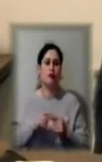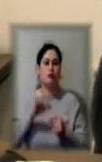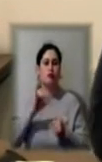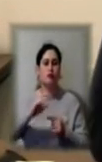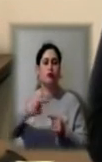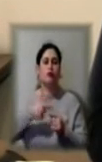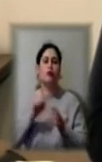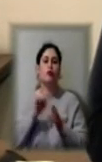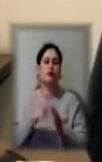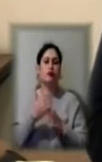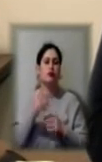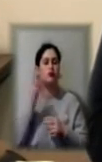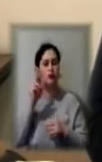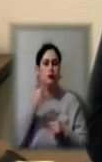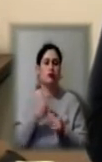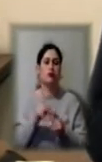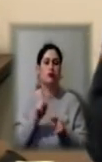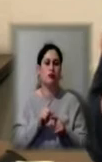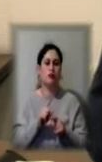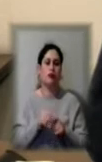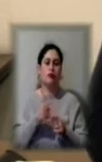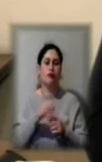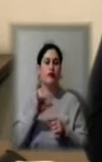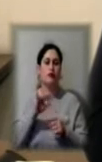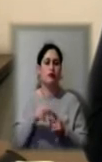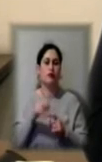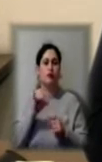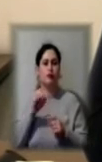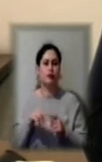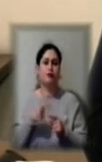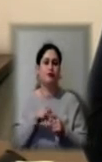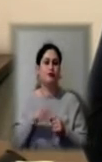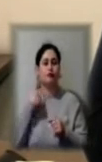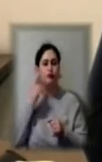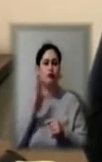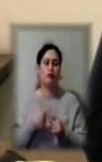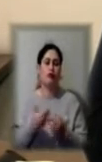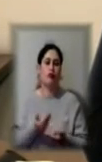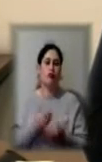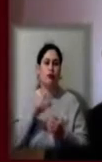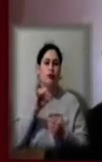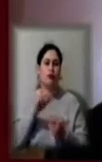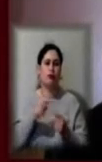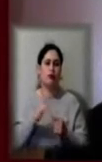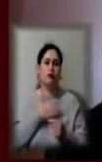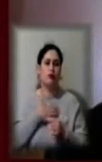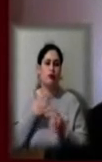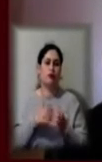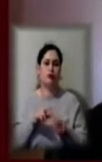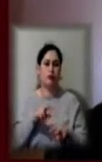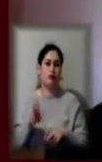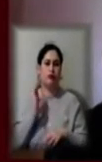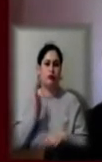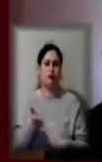зайців і маємо фестивальний продукт. І я думаю, що вона буде жити в прокаті, у нас її полюбить херсонський глядат. Репетиції